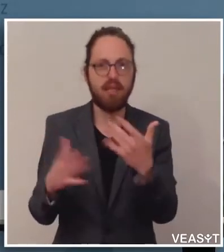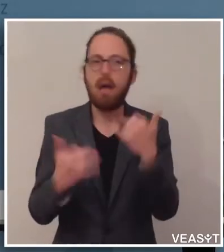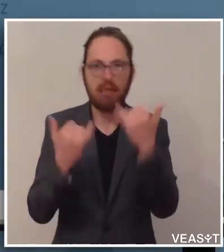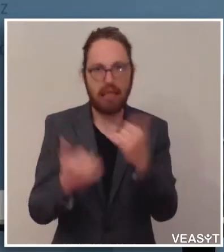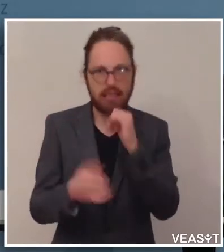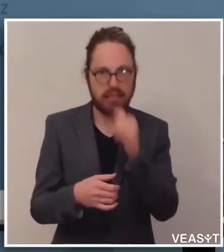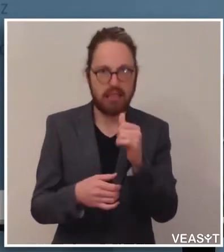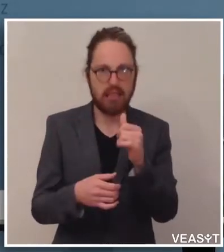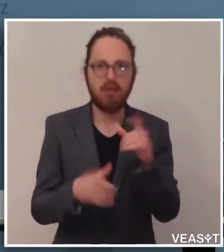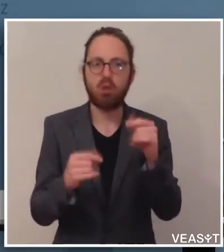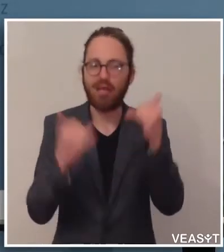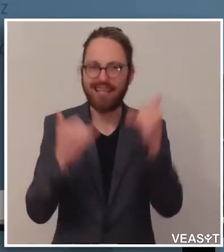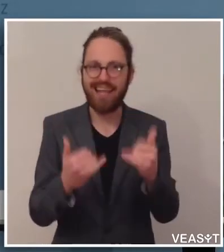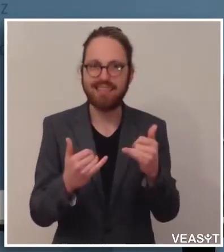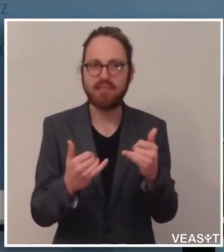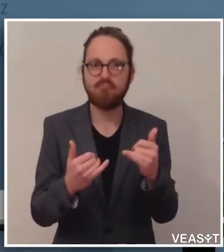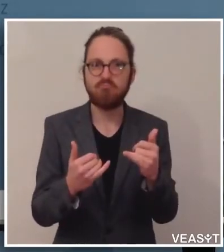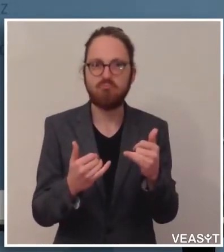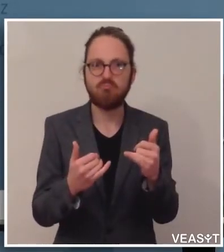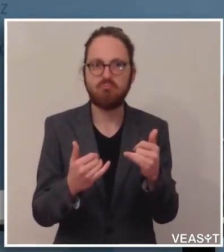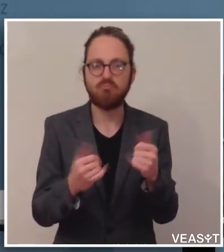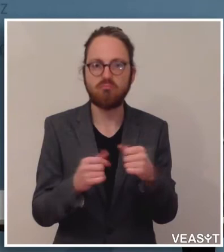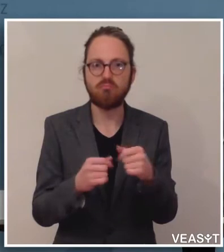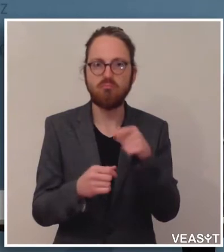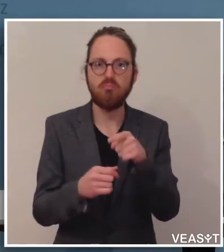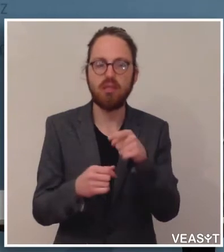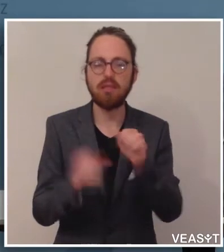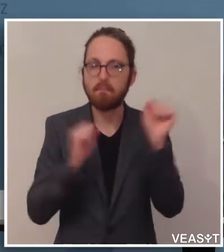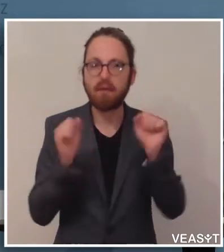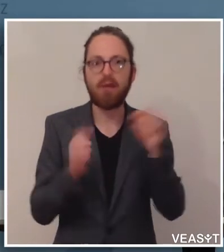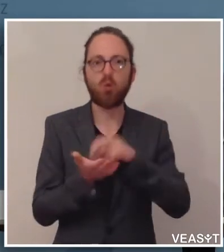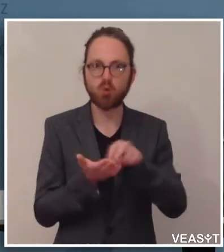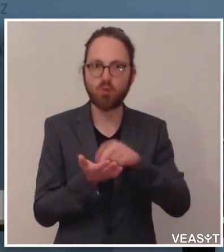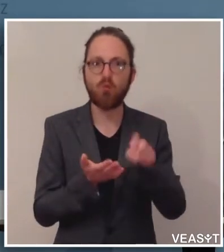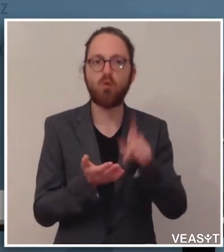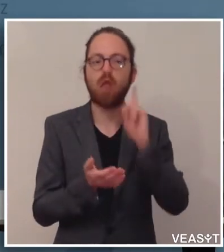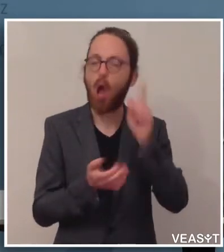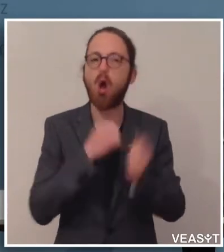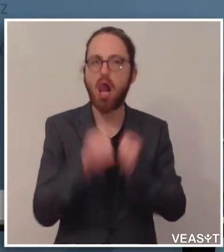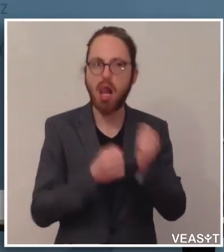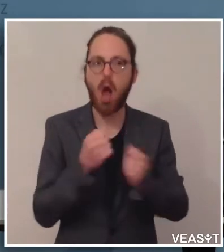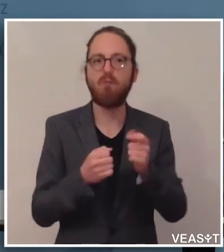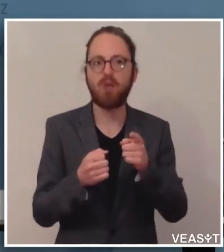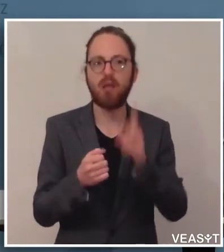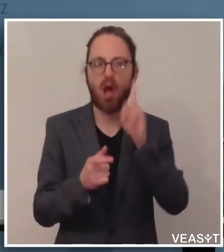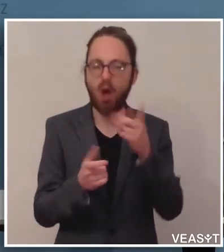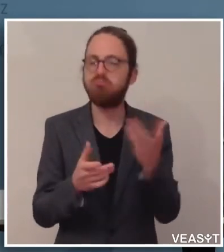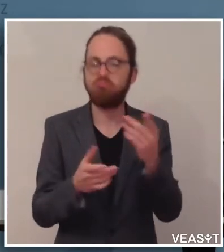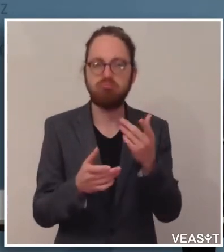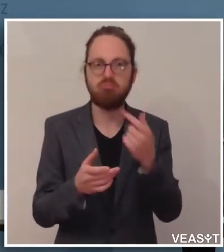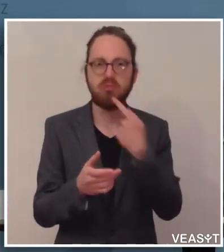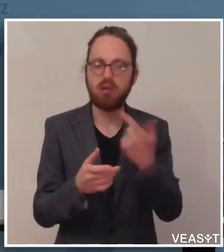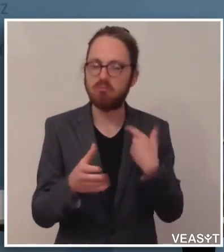ist das Bewegen zu Fuß, auch das Joggen, das ist ausdrücklich mit hineingenommen. Und das ist auch